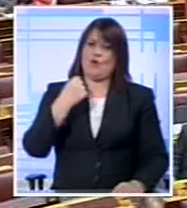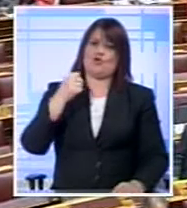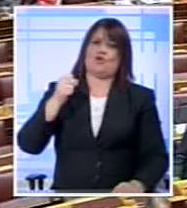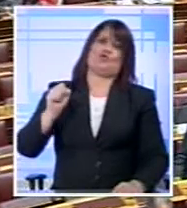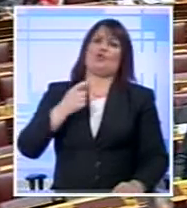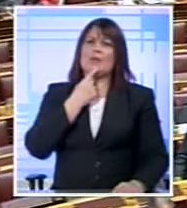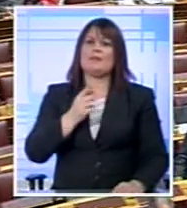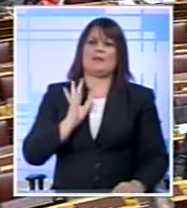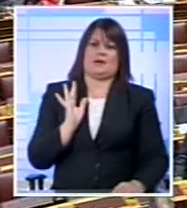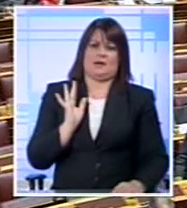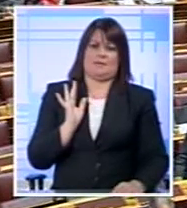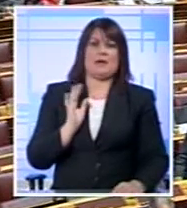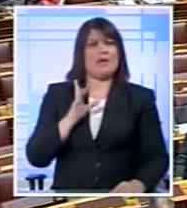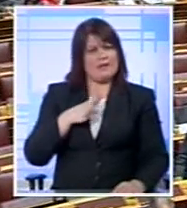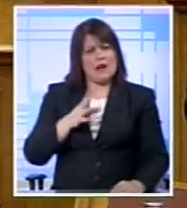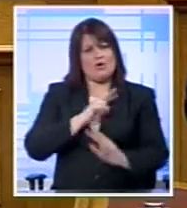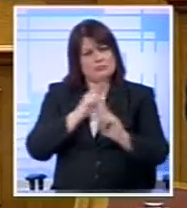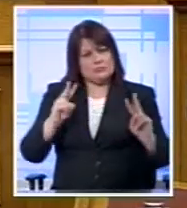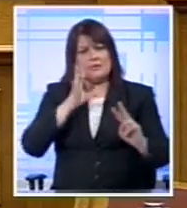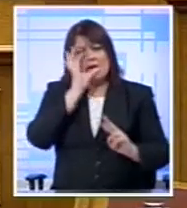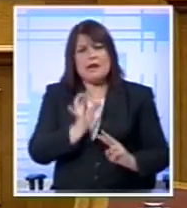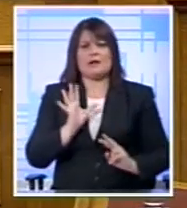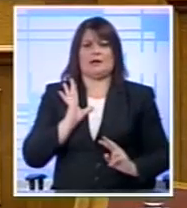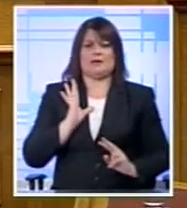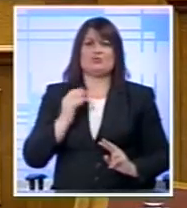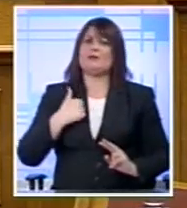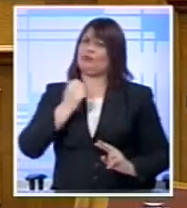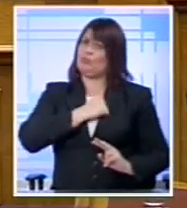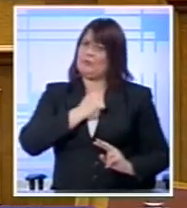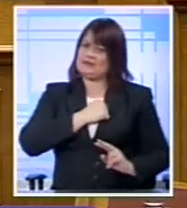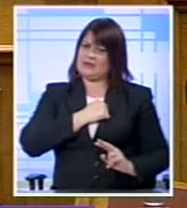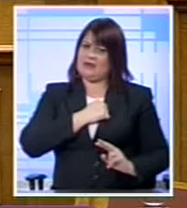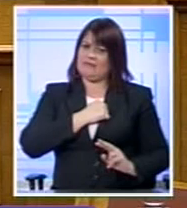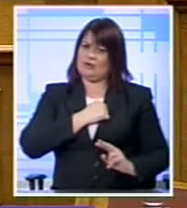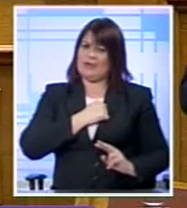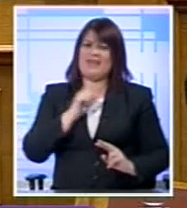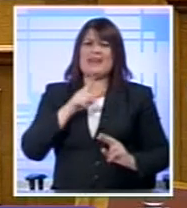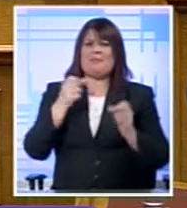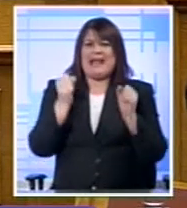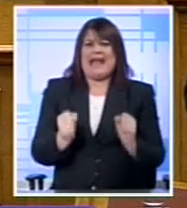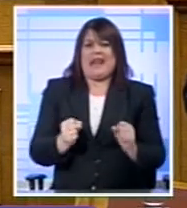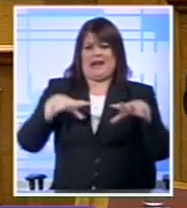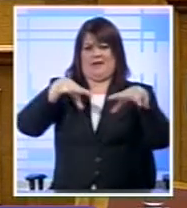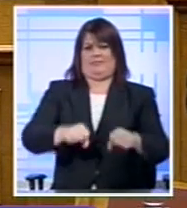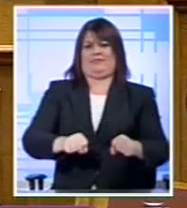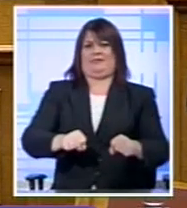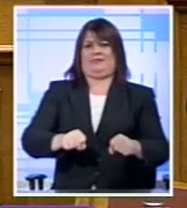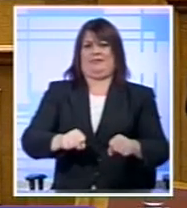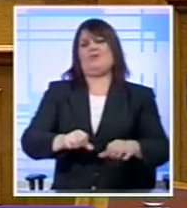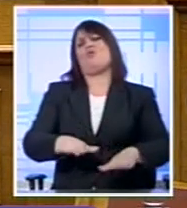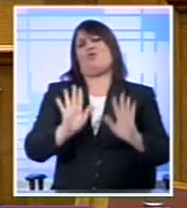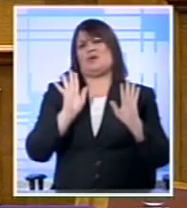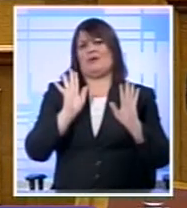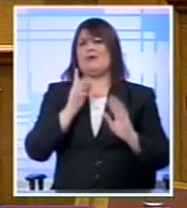πολύ καθαρός Και πολύ ειλικρινής Ούτε τη δική μου θέση Και δεν είμαι εγανιζομένος σε καμία καρέκλα Αυτό το έχω